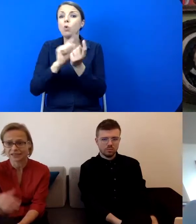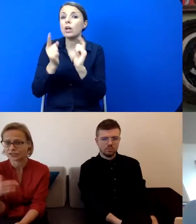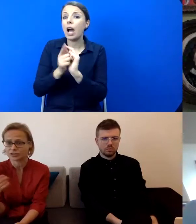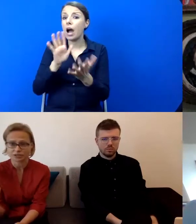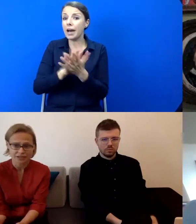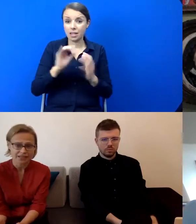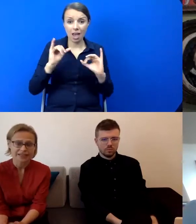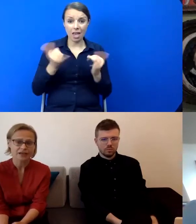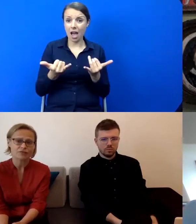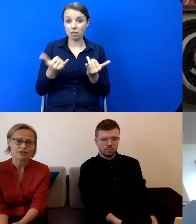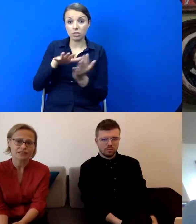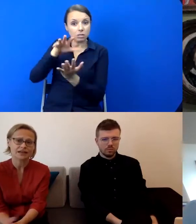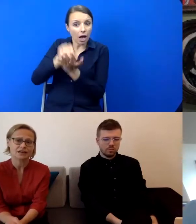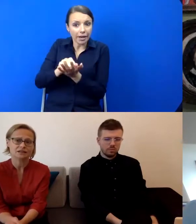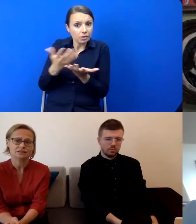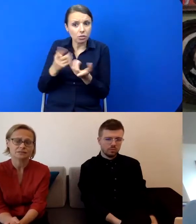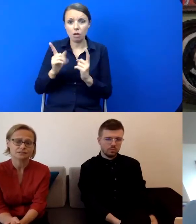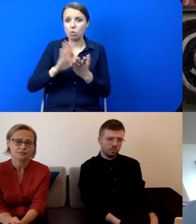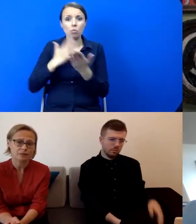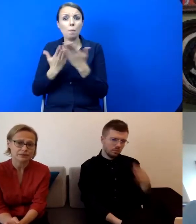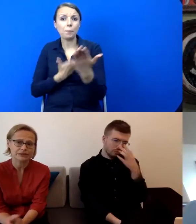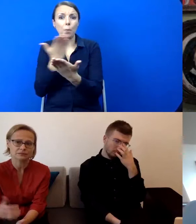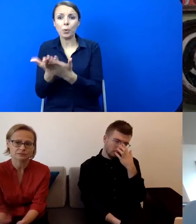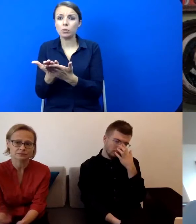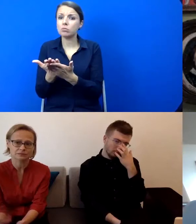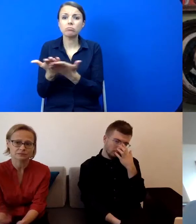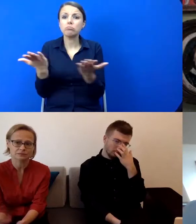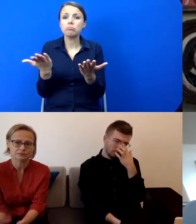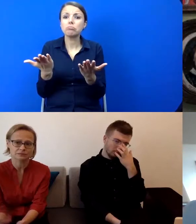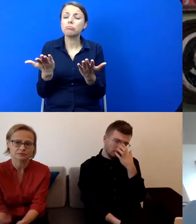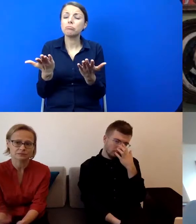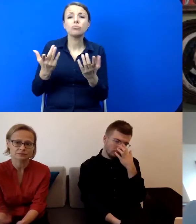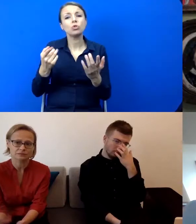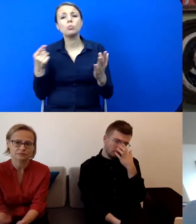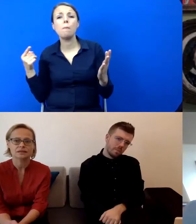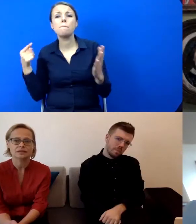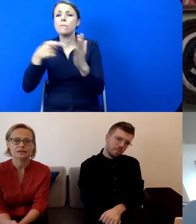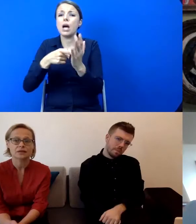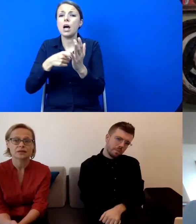zajęć, jaka oferta byłaby atrakcyjna